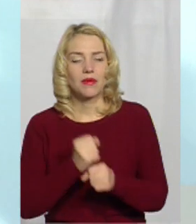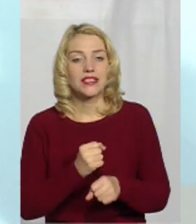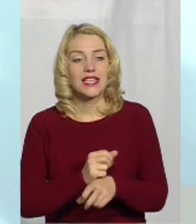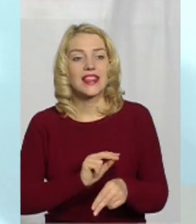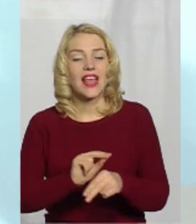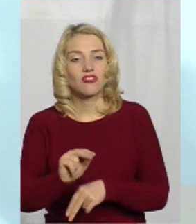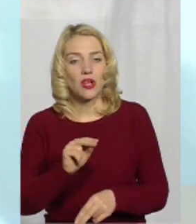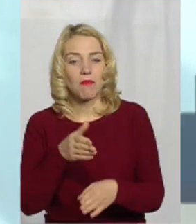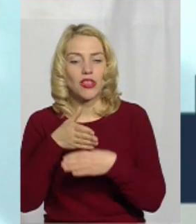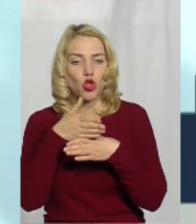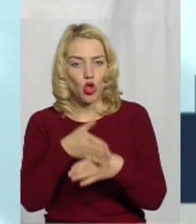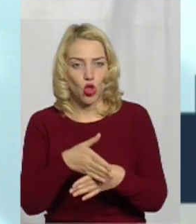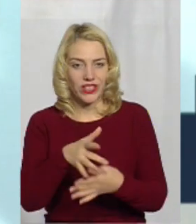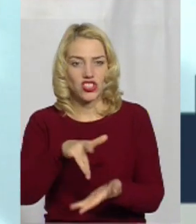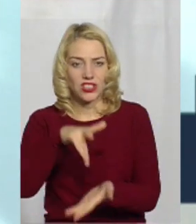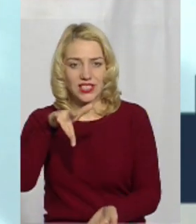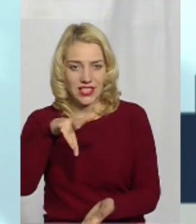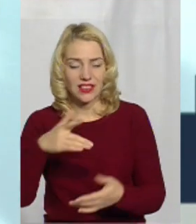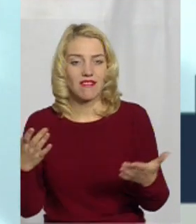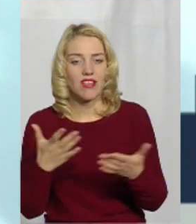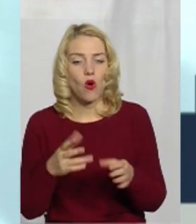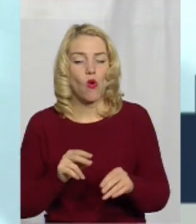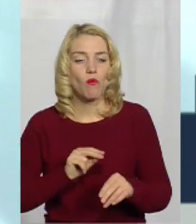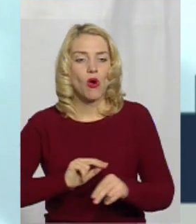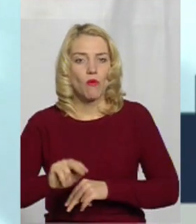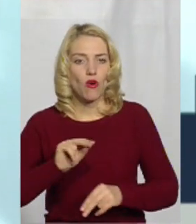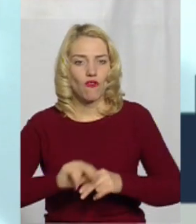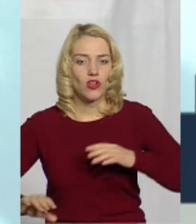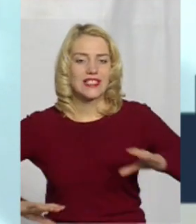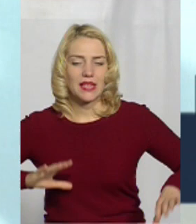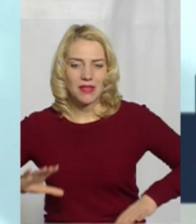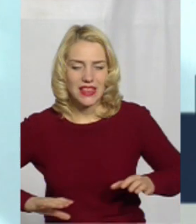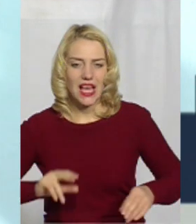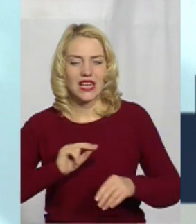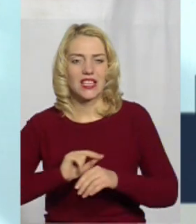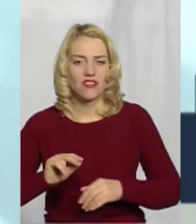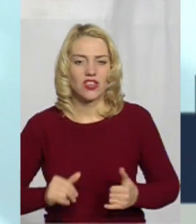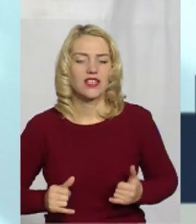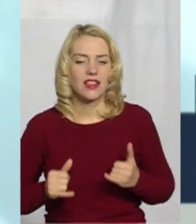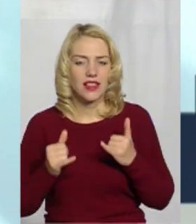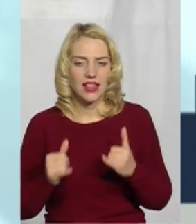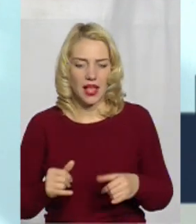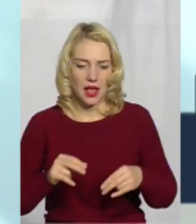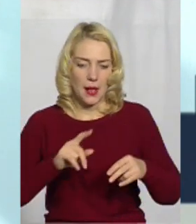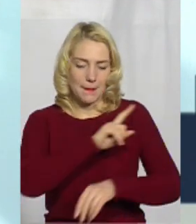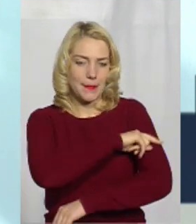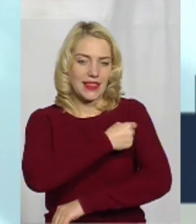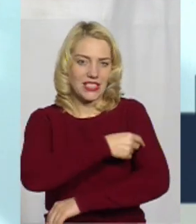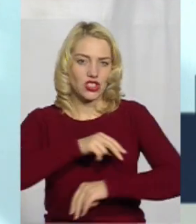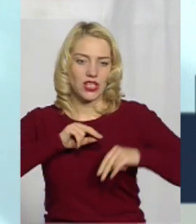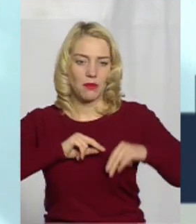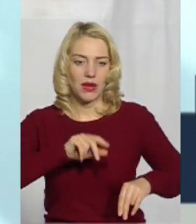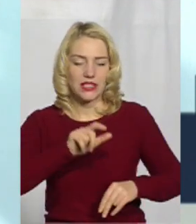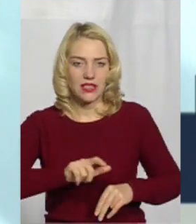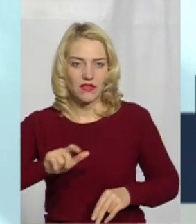-методологічний центр, при якій проводять семінари, навчання для медичних працівників. Це, як правило, йде